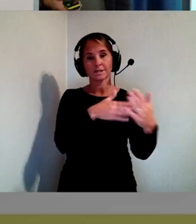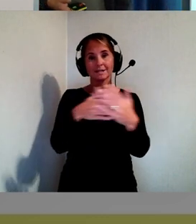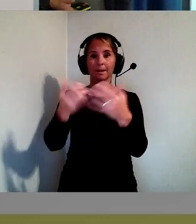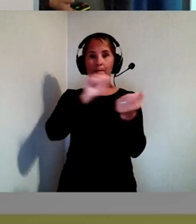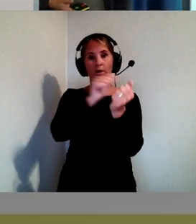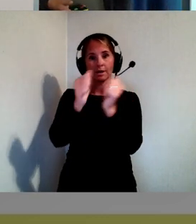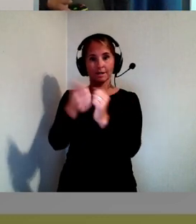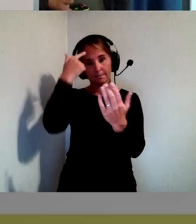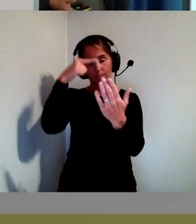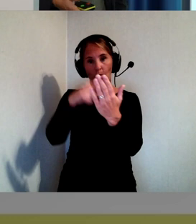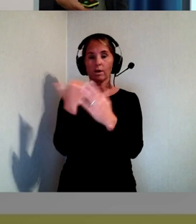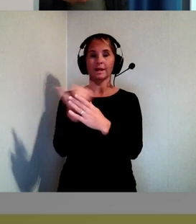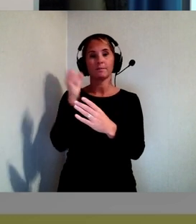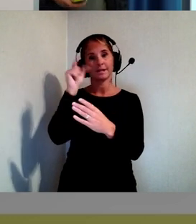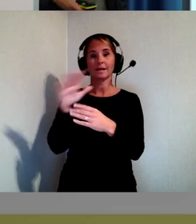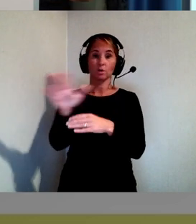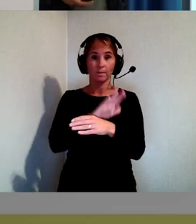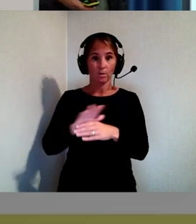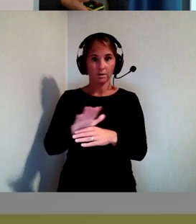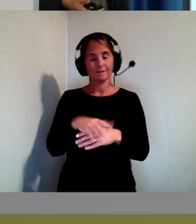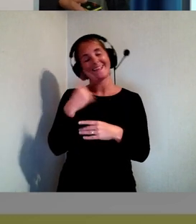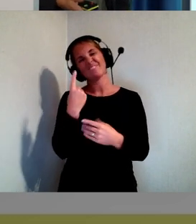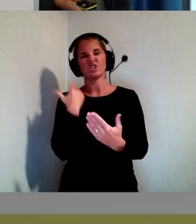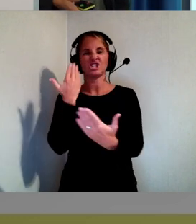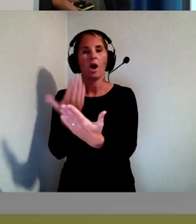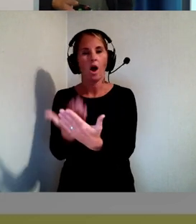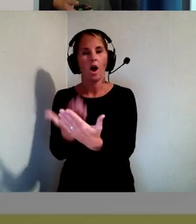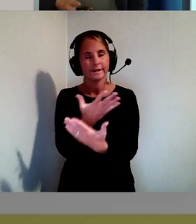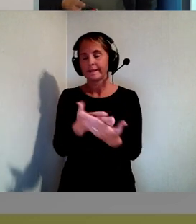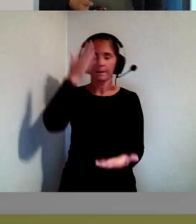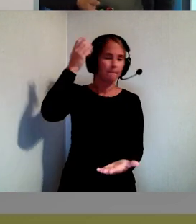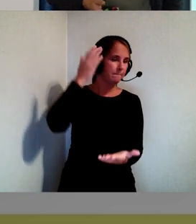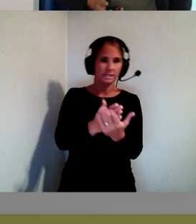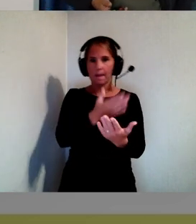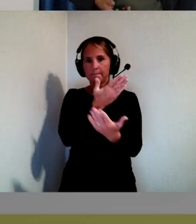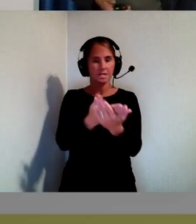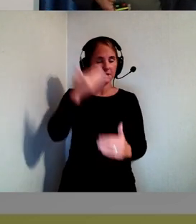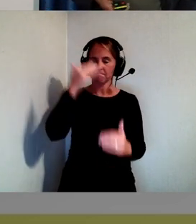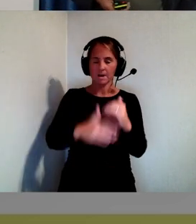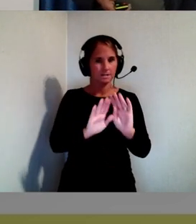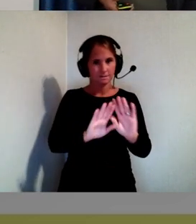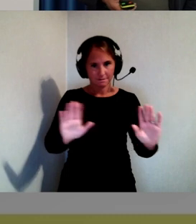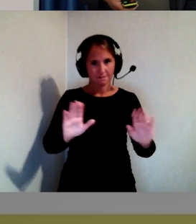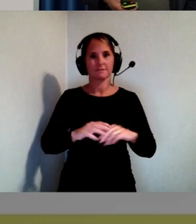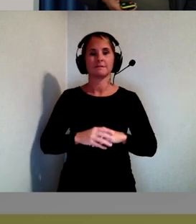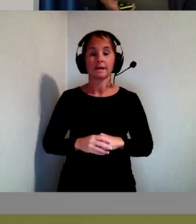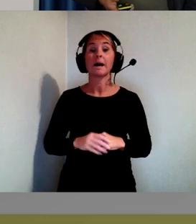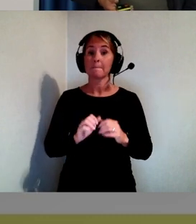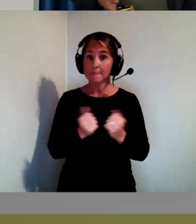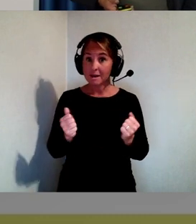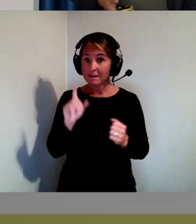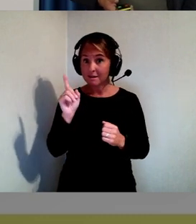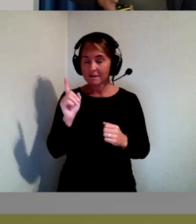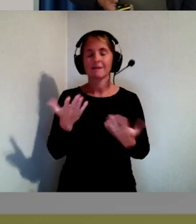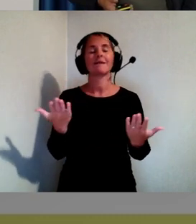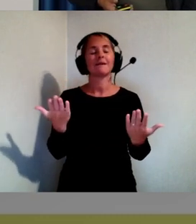mål inom digitaliseringsområdet. Det här är ett förslag. Det här är inte fastslaget. inte huggit i sten. Men det vi är